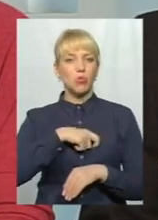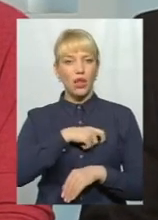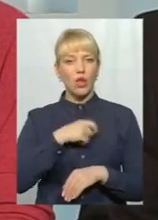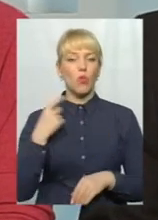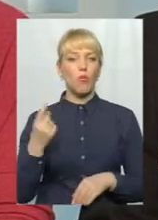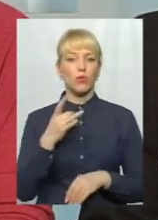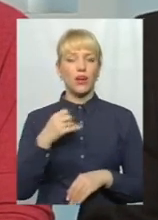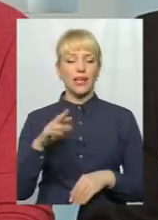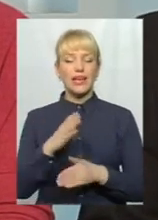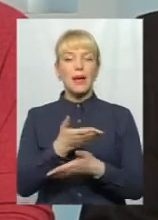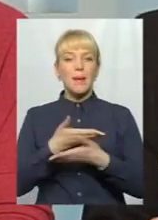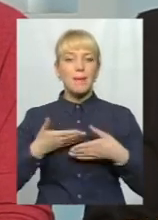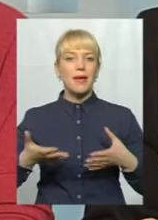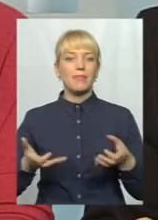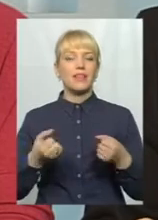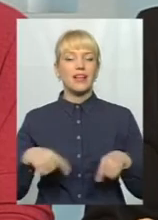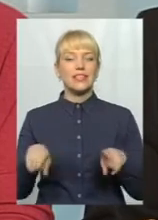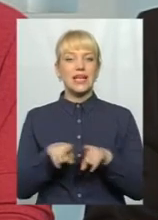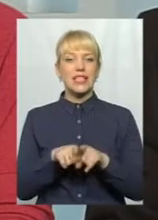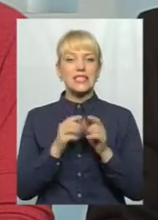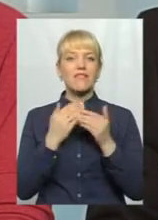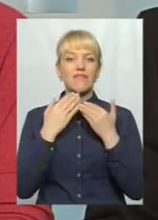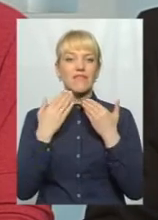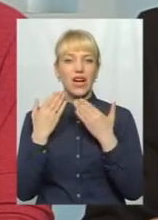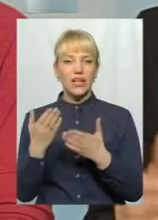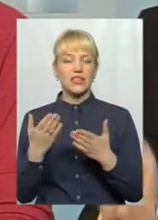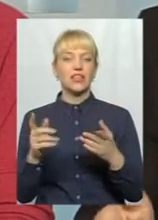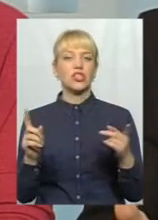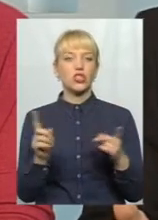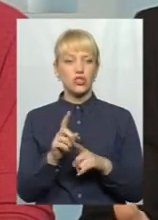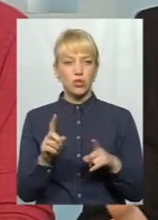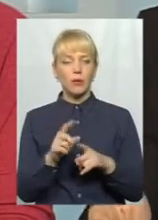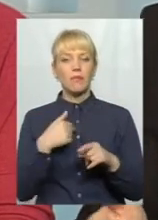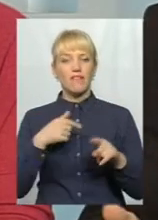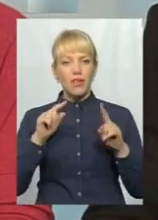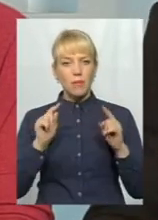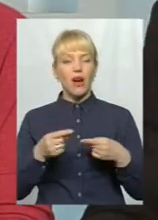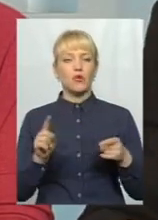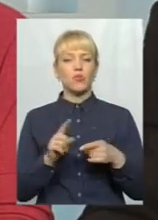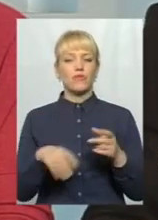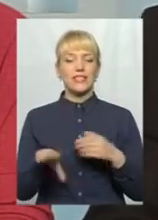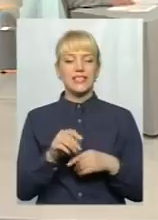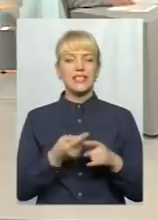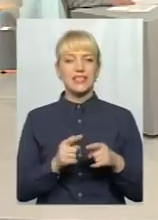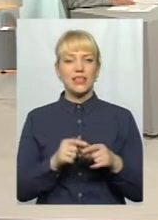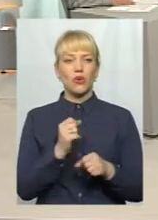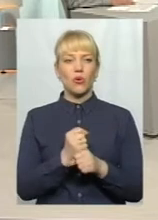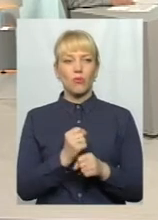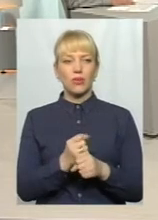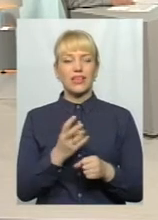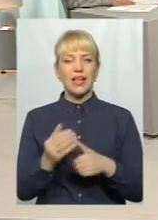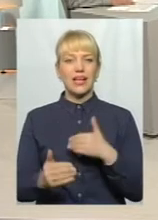таке звернення. І вимагаємо того, щоб ці всі роботи вже на етапі проєктно-кошторисної